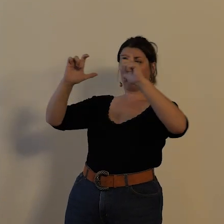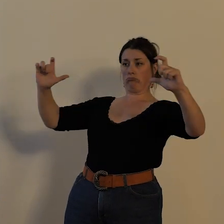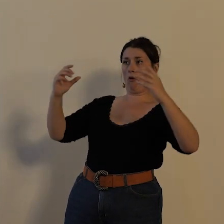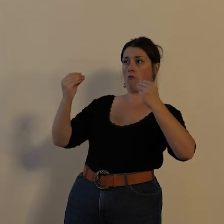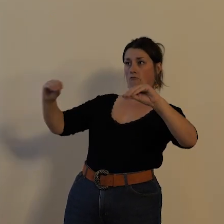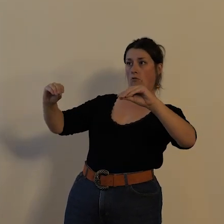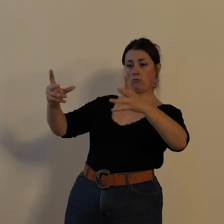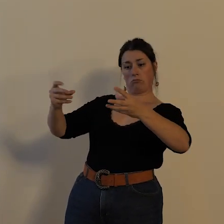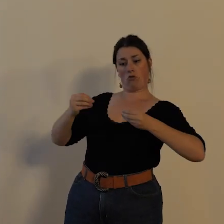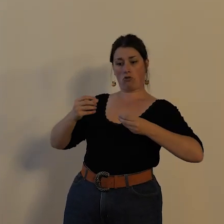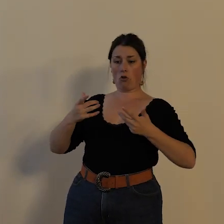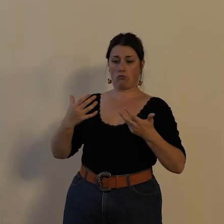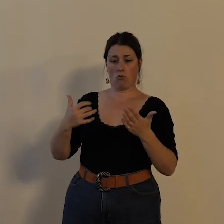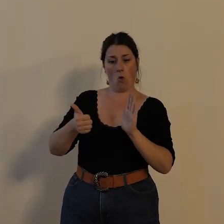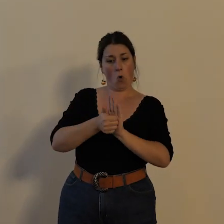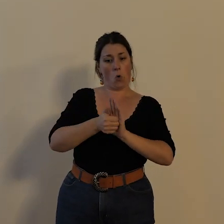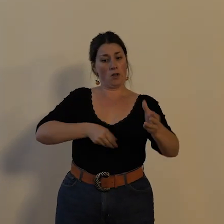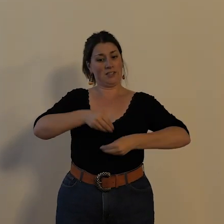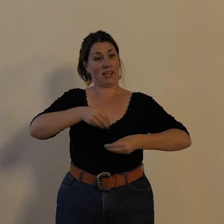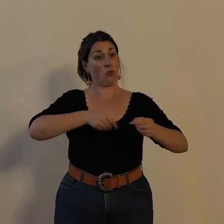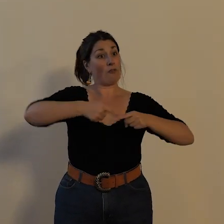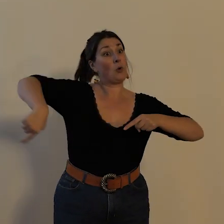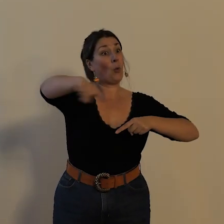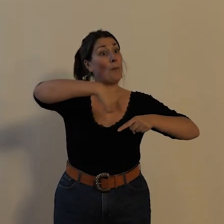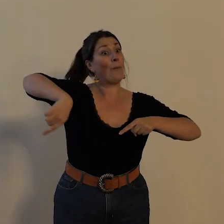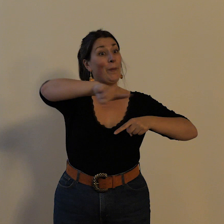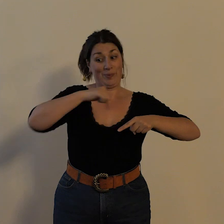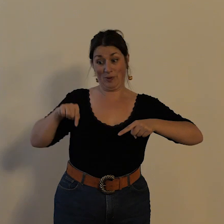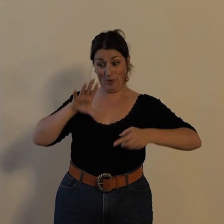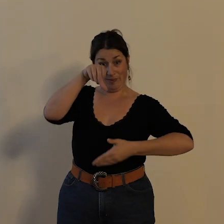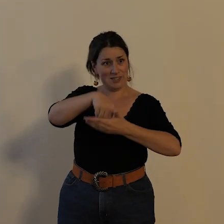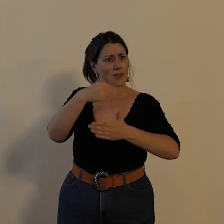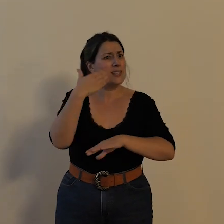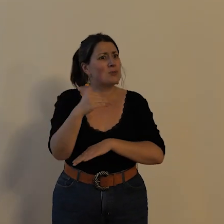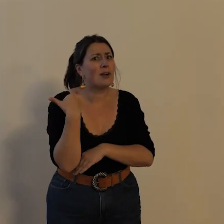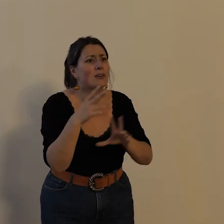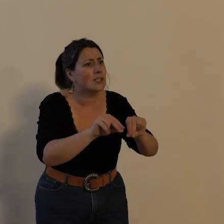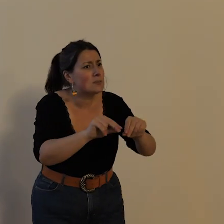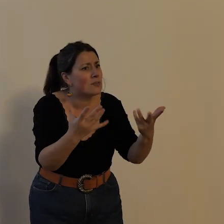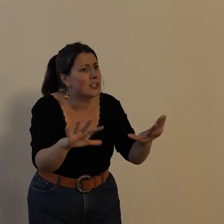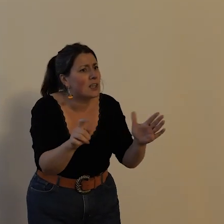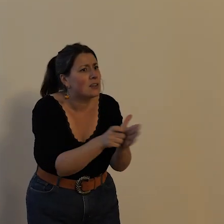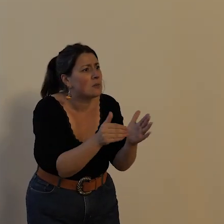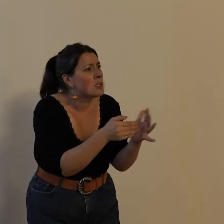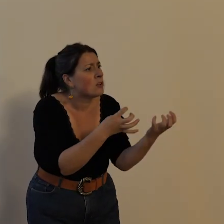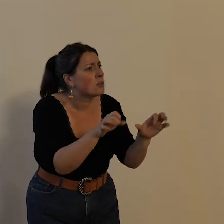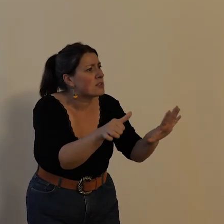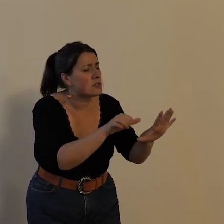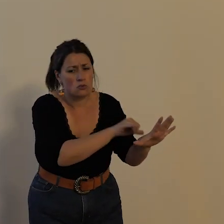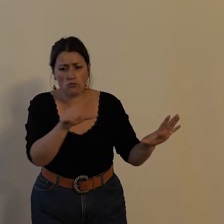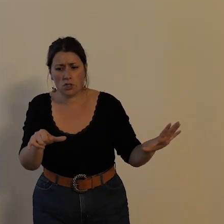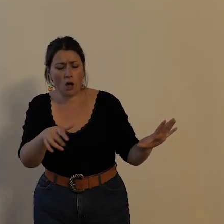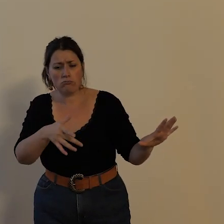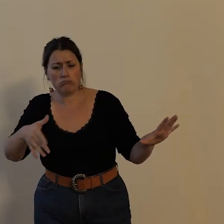de valorisation de son rôle de directeur du vélodrome dont on a parlé tout à l'heure à partir de 1906 son magasin c'est 26